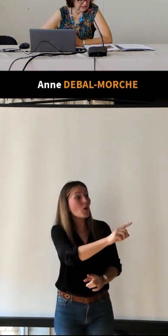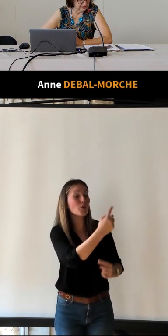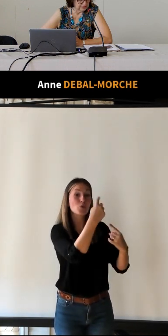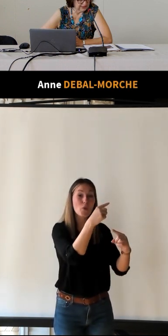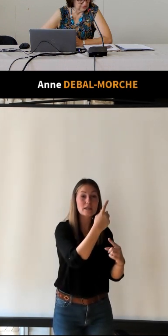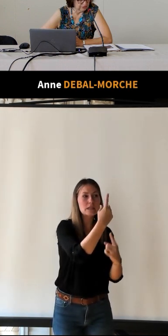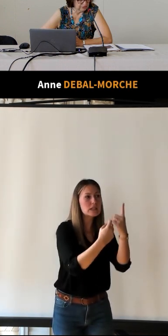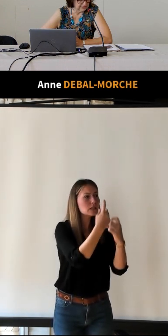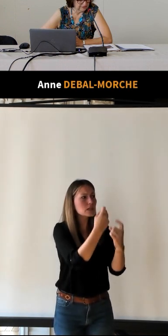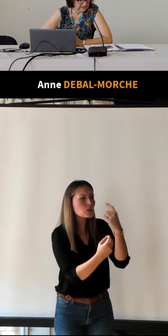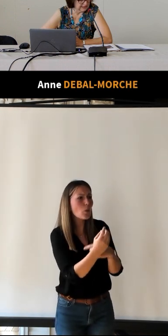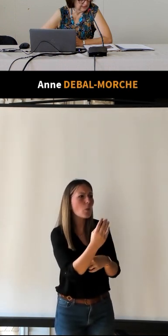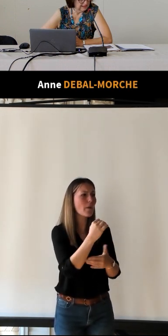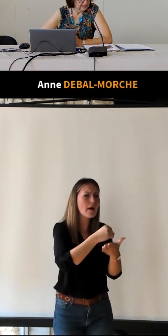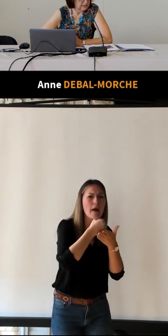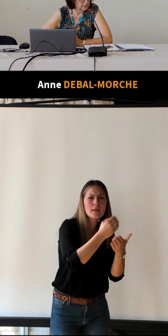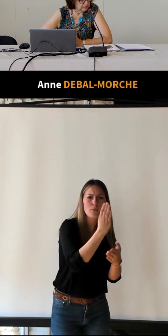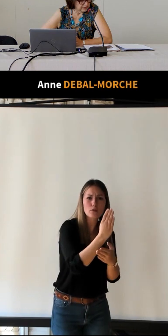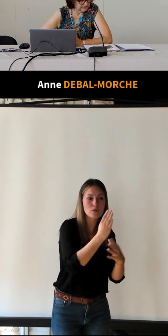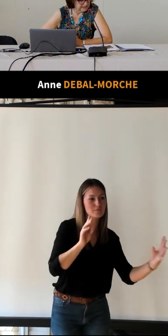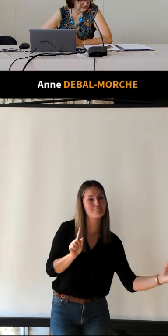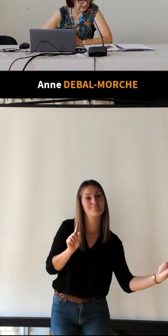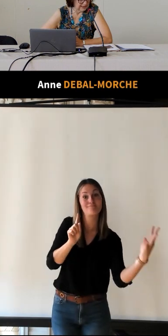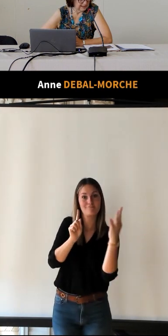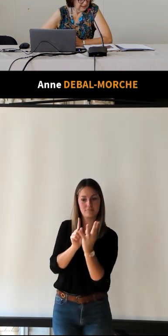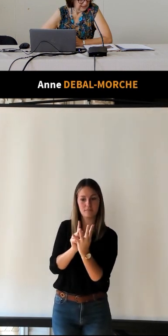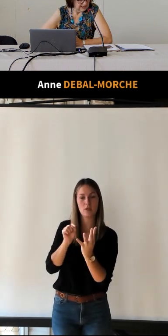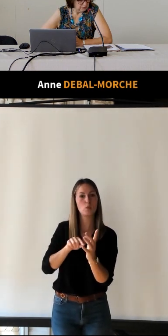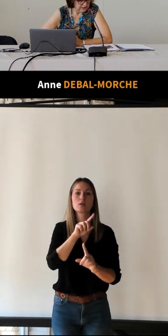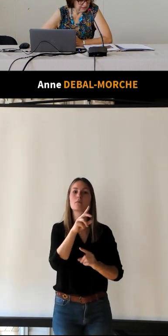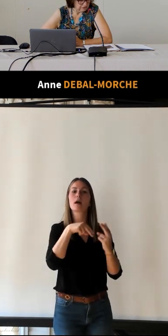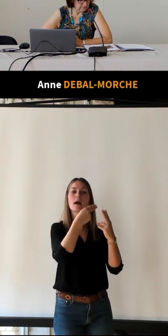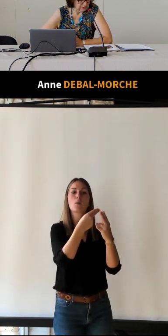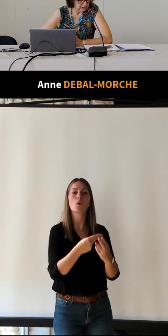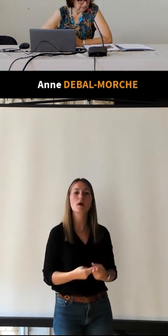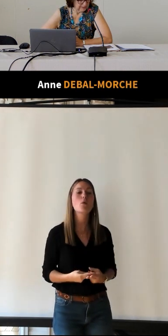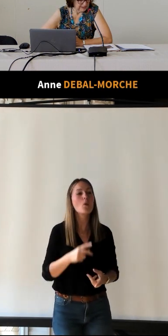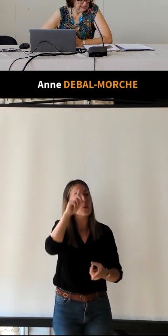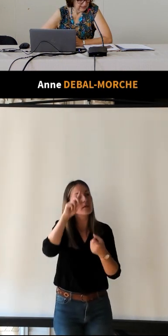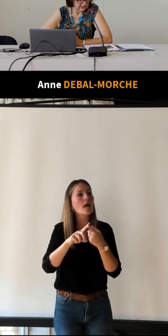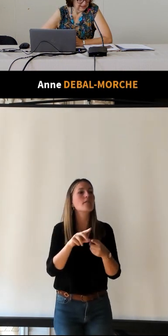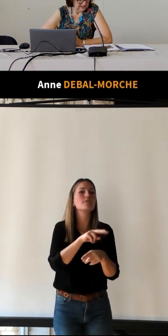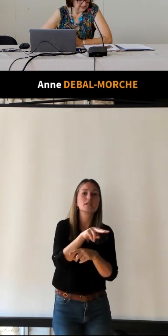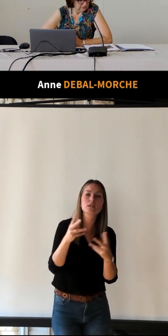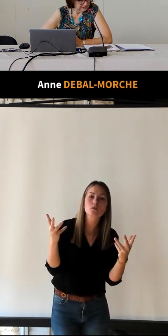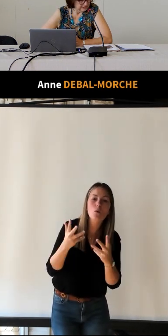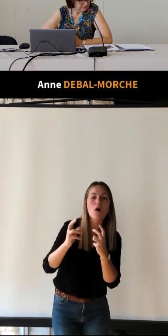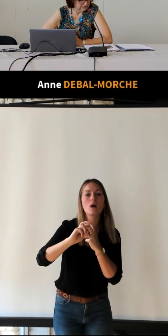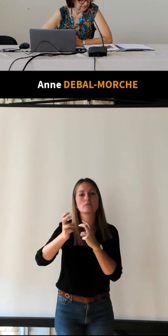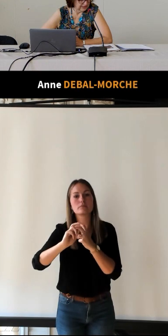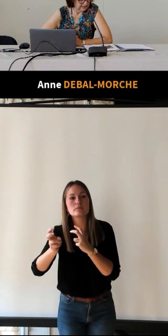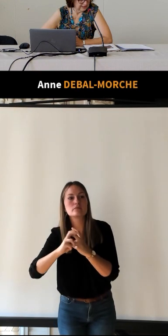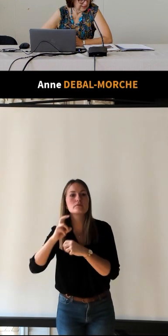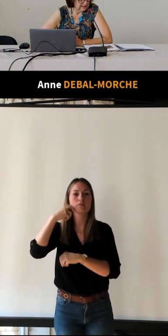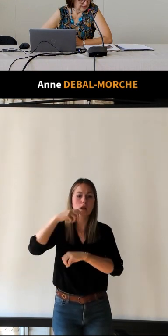détaillés sur les excursions à faire, les monuments à visiter, les moyens de transport à employer, les horaires des